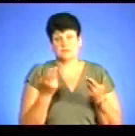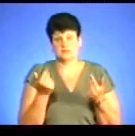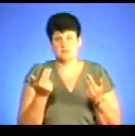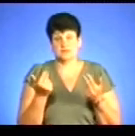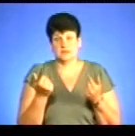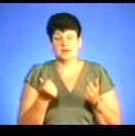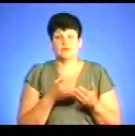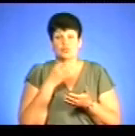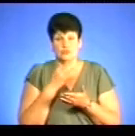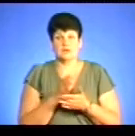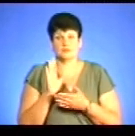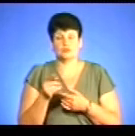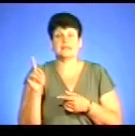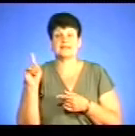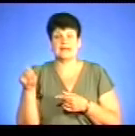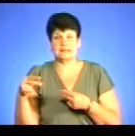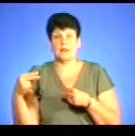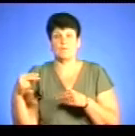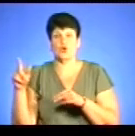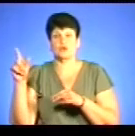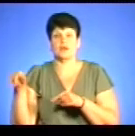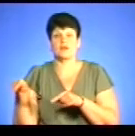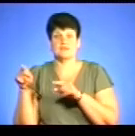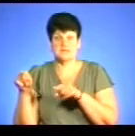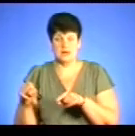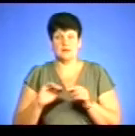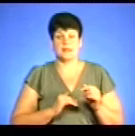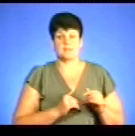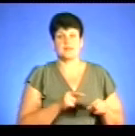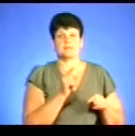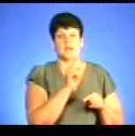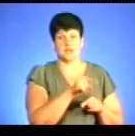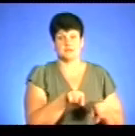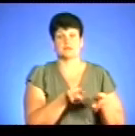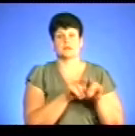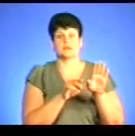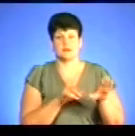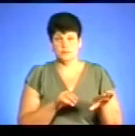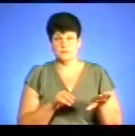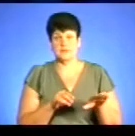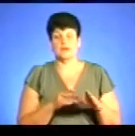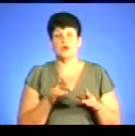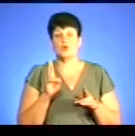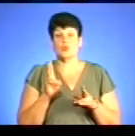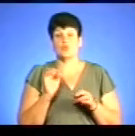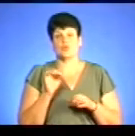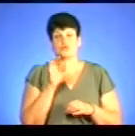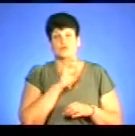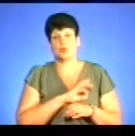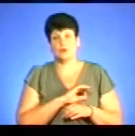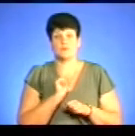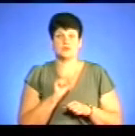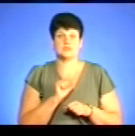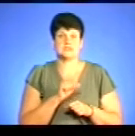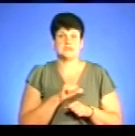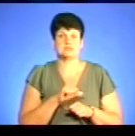відповідальність передбачена як на підприємця, так само і на продавця, якого можуть використовувати, а може він це